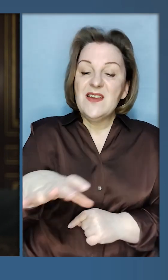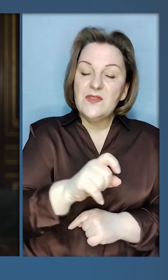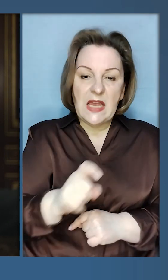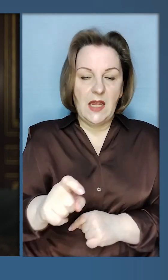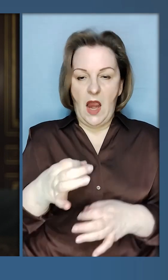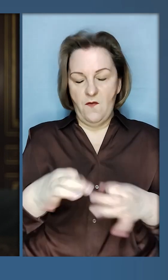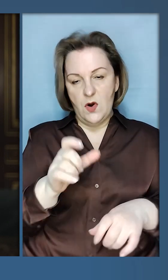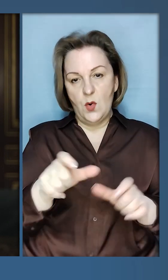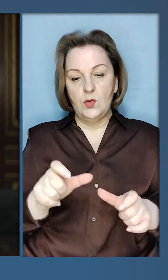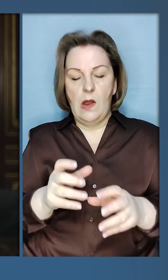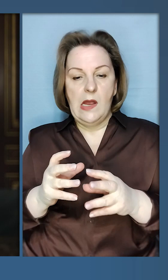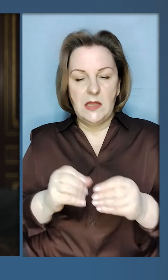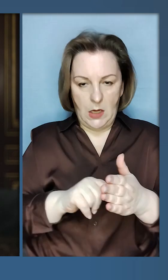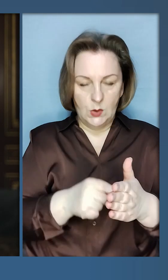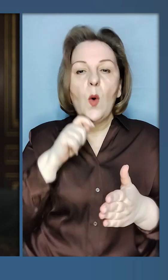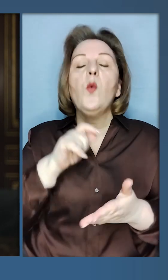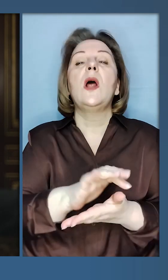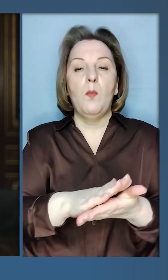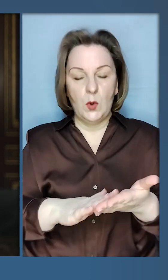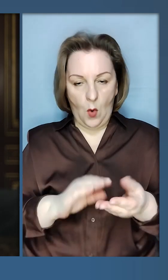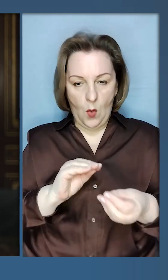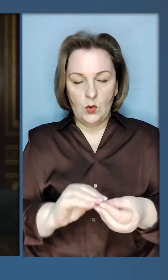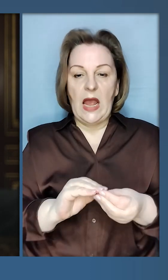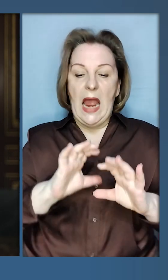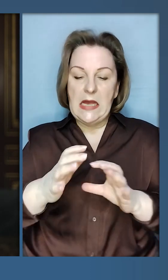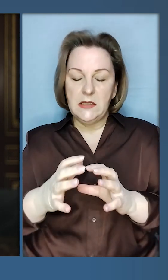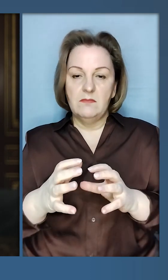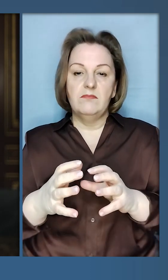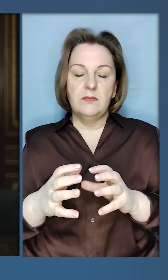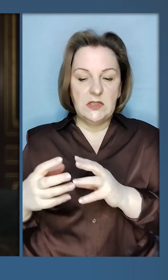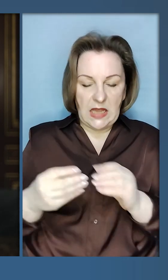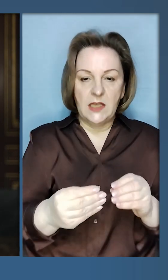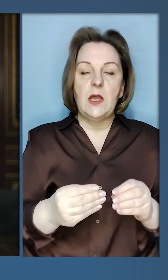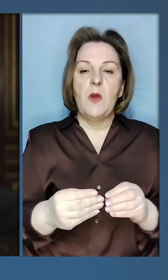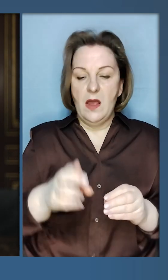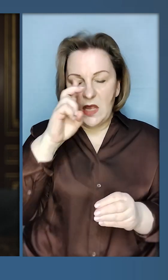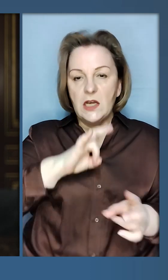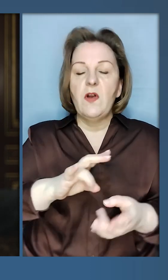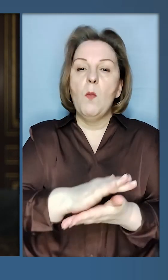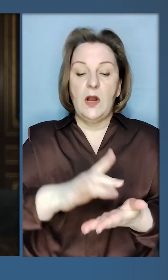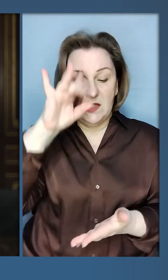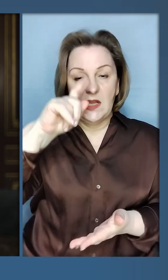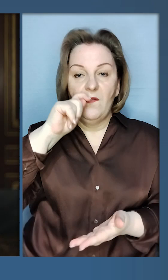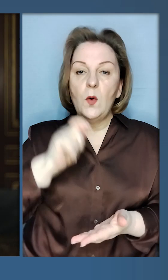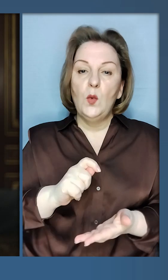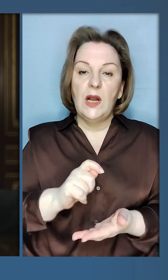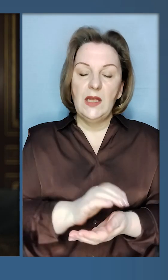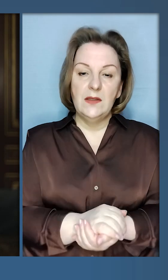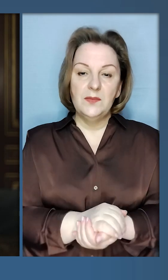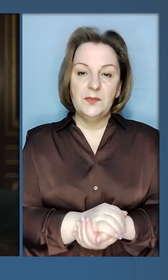усіх вільних людей. Тиск України продовжиться. Тиск світу на державу-терориста продовжиться. Слава Україні!